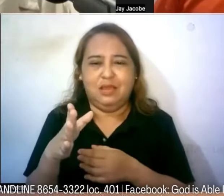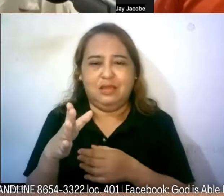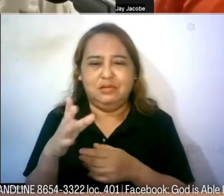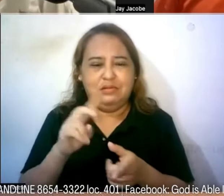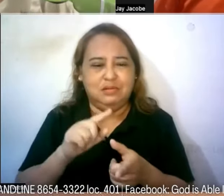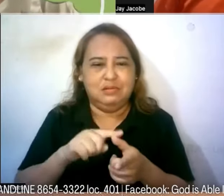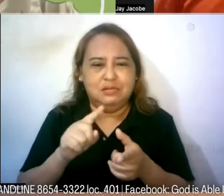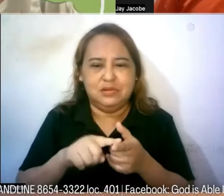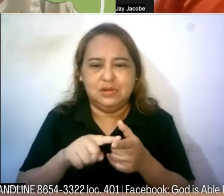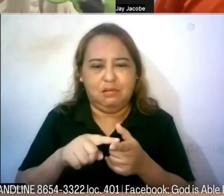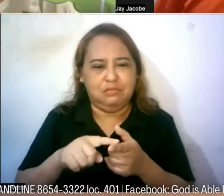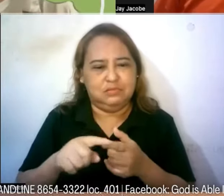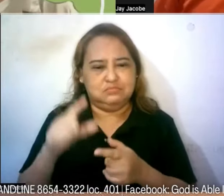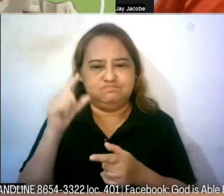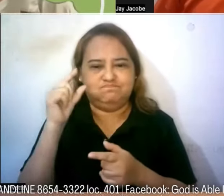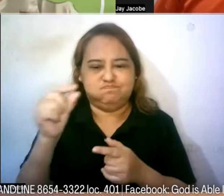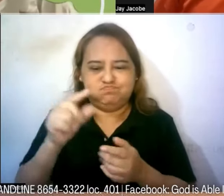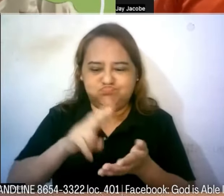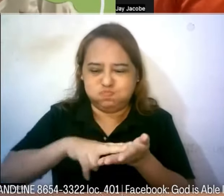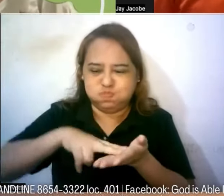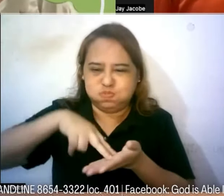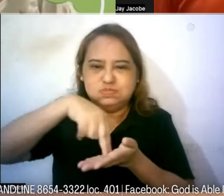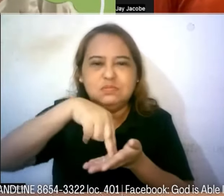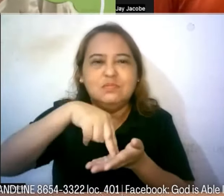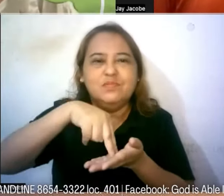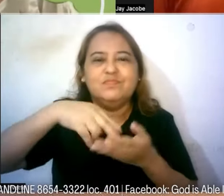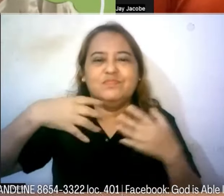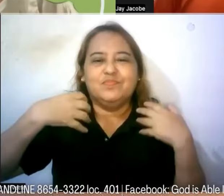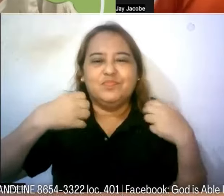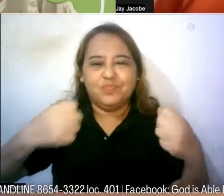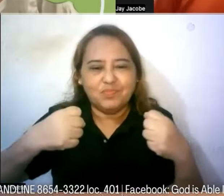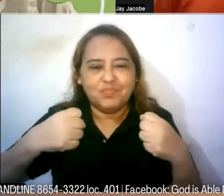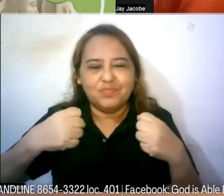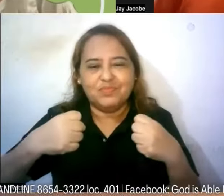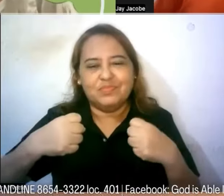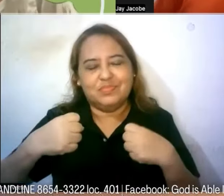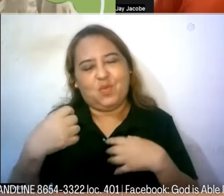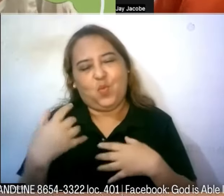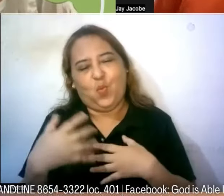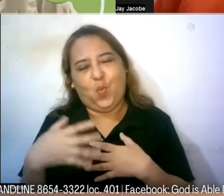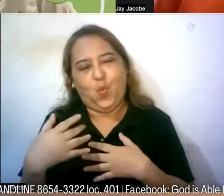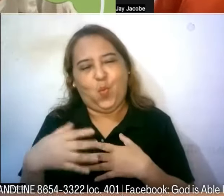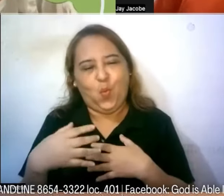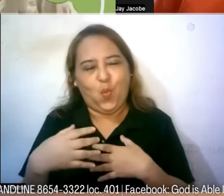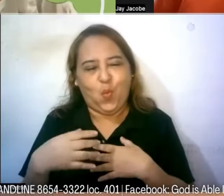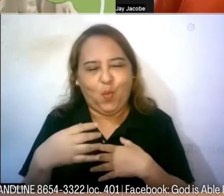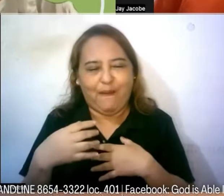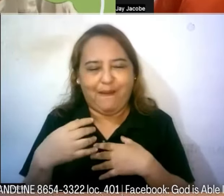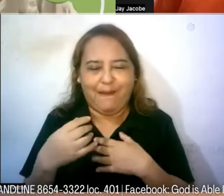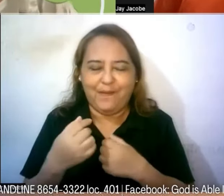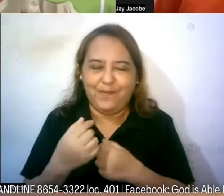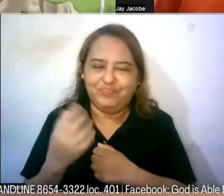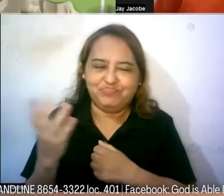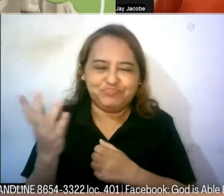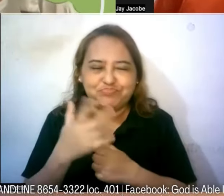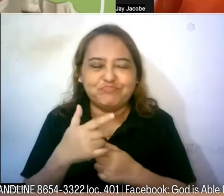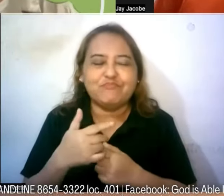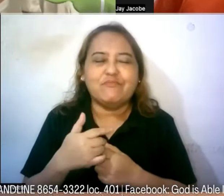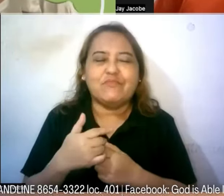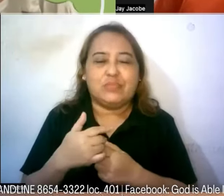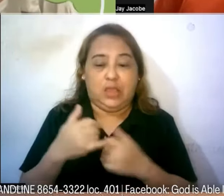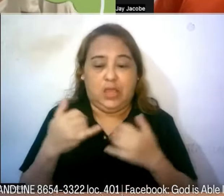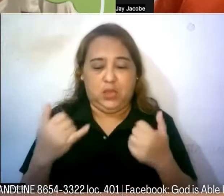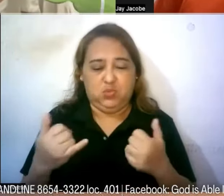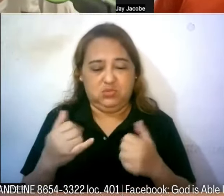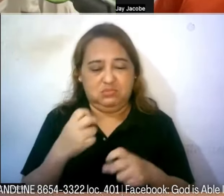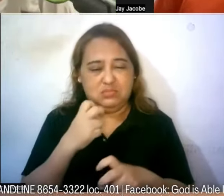paggaling praise the Lord milagro po yung may tuturing talagang asarap makapakinig mga kaagapay na sa panahon natin ngayon sa hirap ng